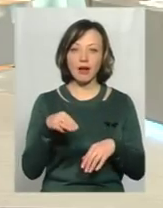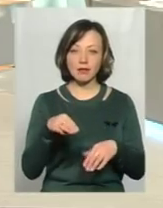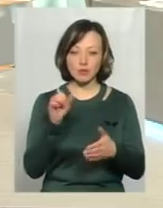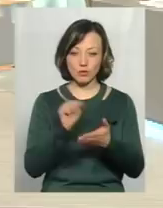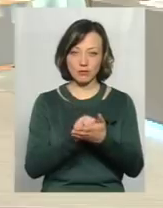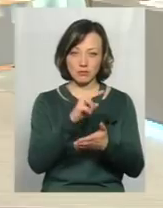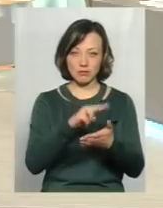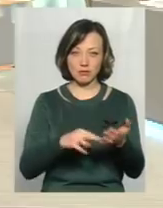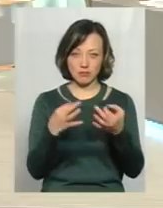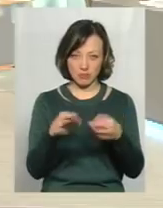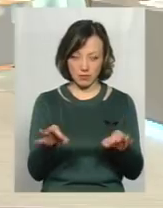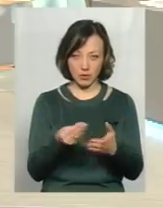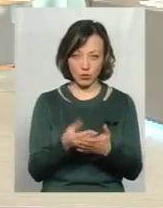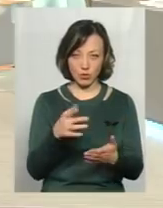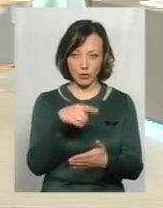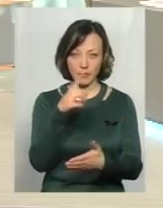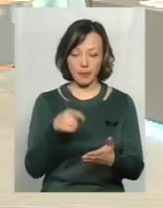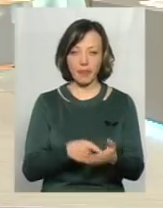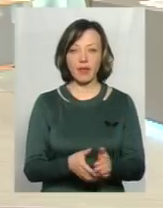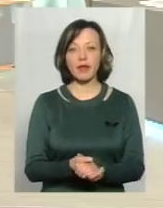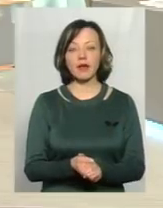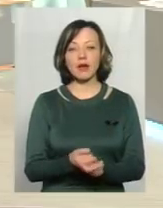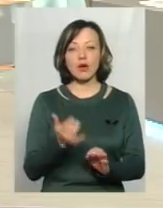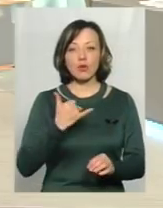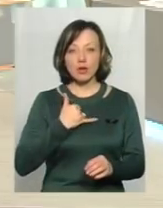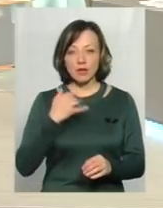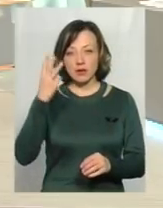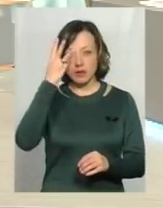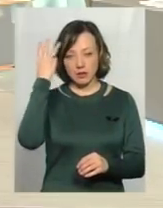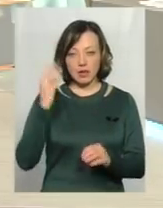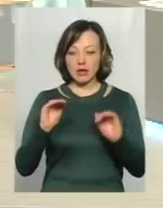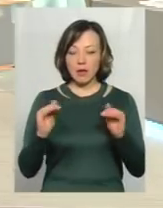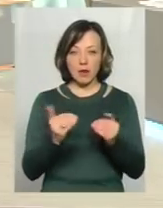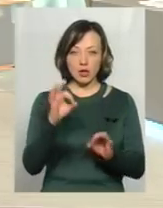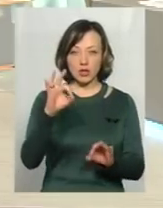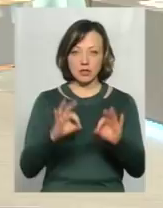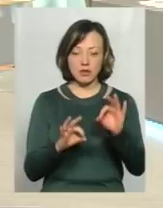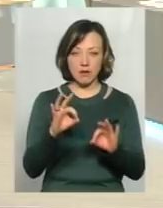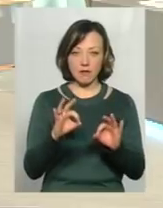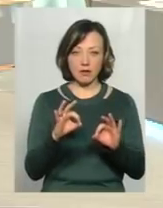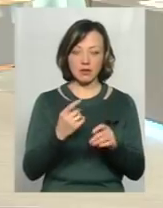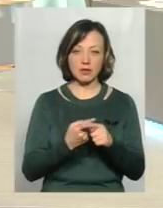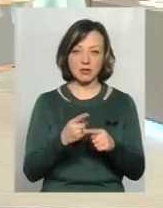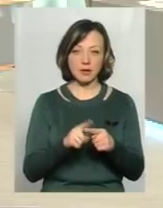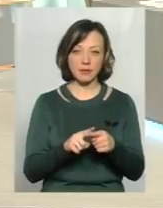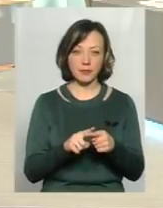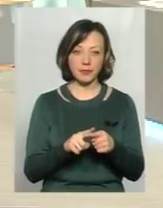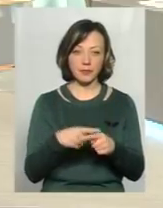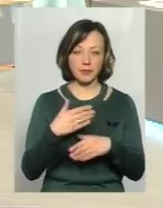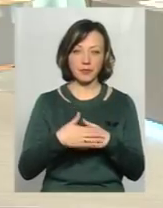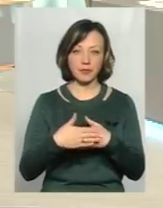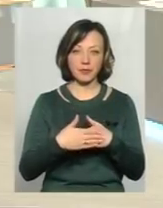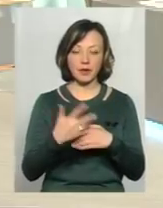у нас в обласному центрі найменша ставка. Це десь